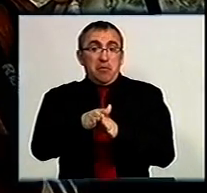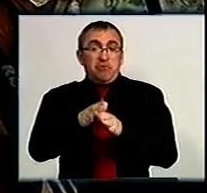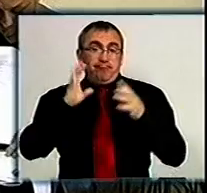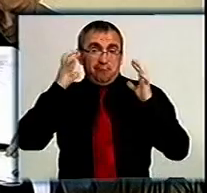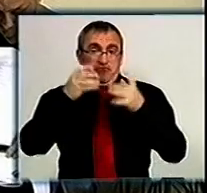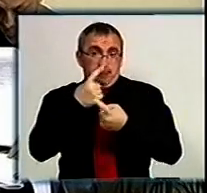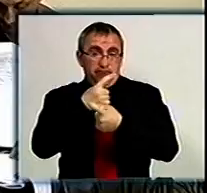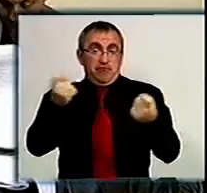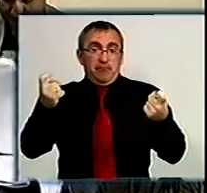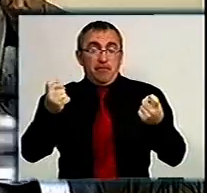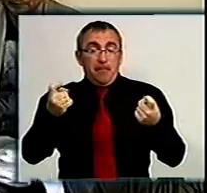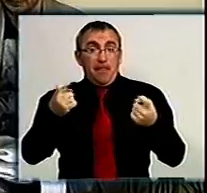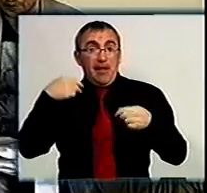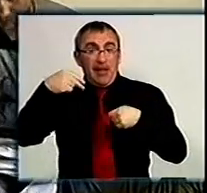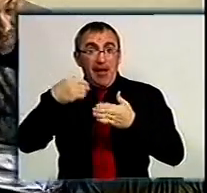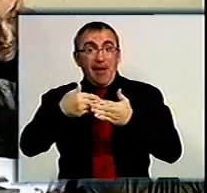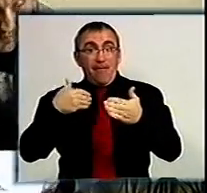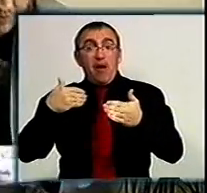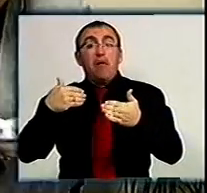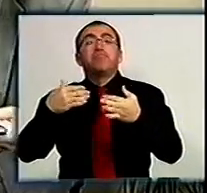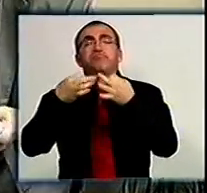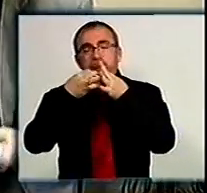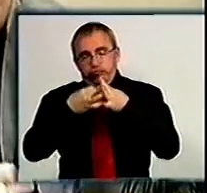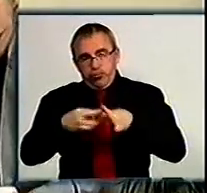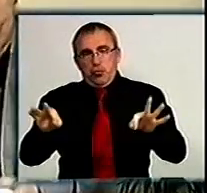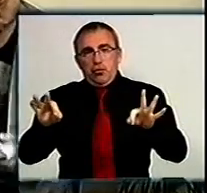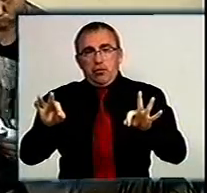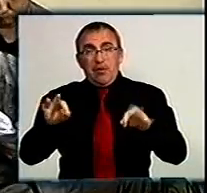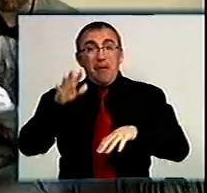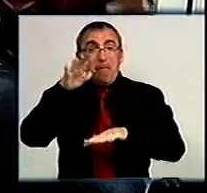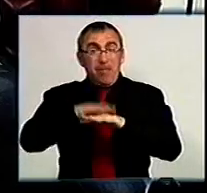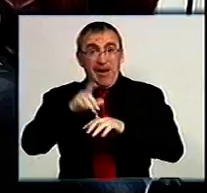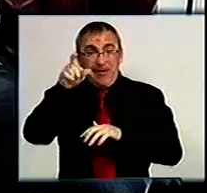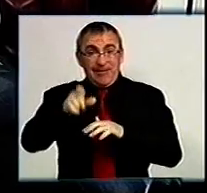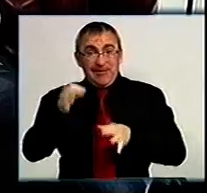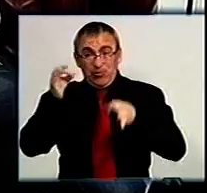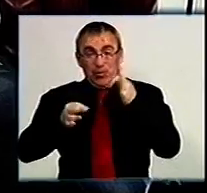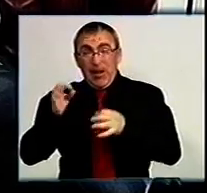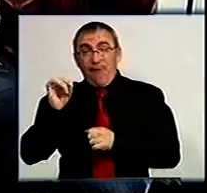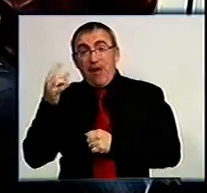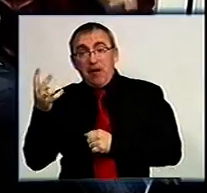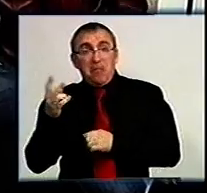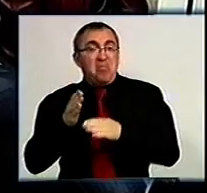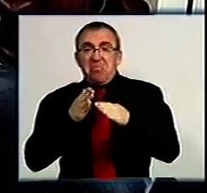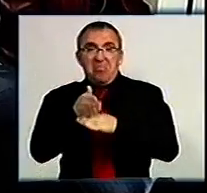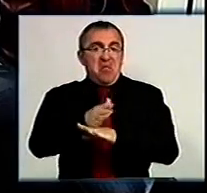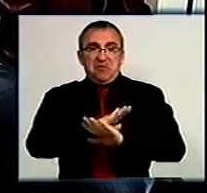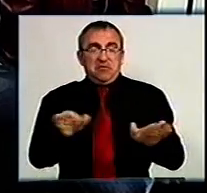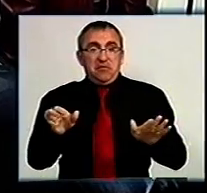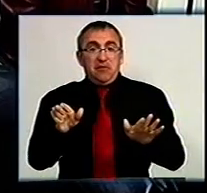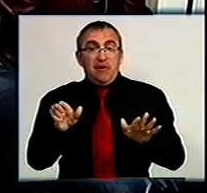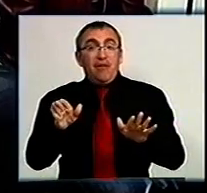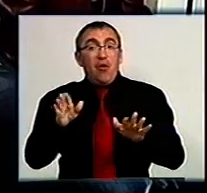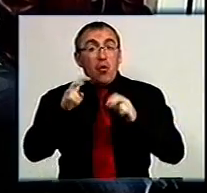інформації. Після перерви до зали знімальну групу пускають. Представники банку, з яким судиться Євген, на слухання не з'явилися. Втім,